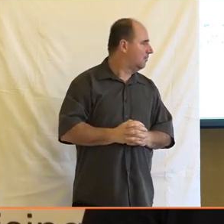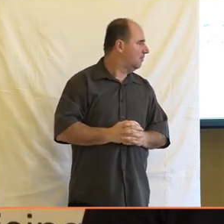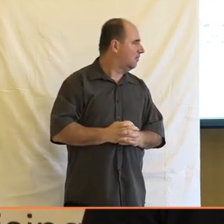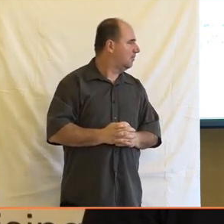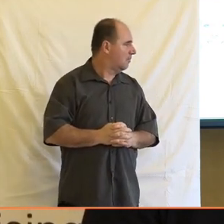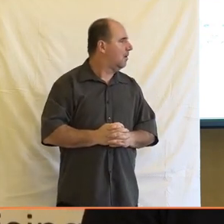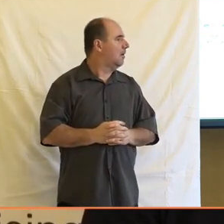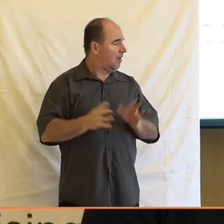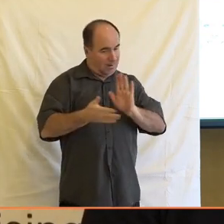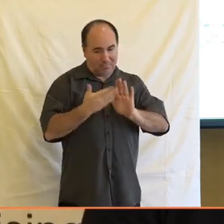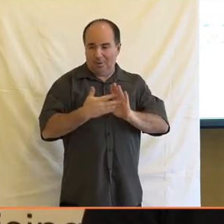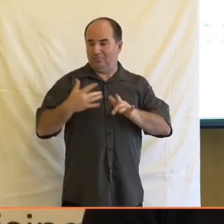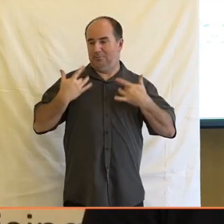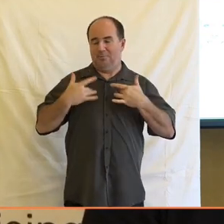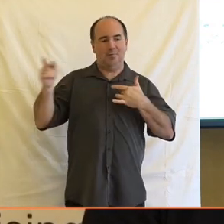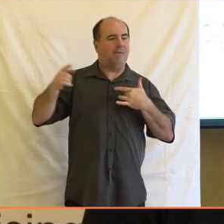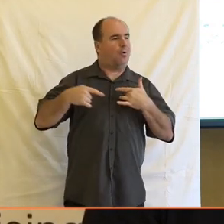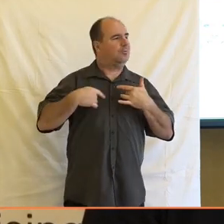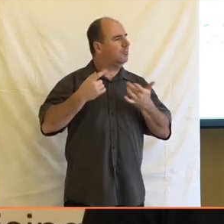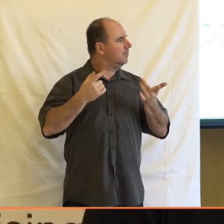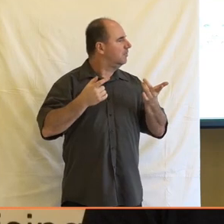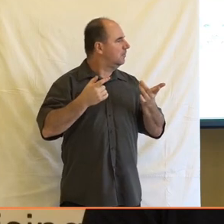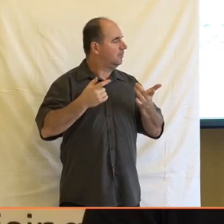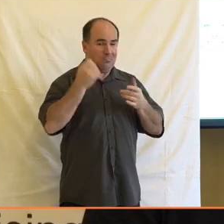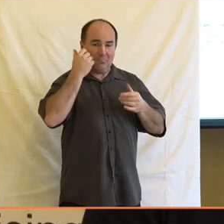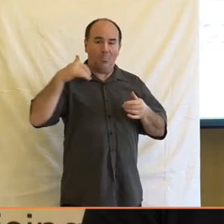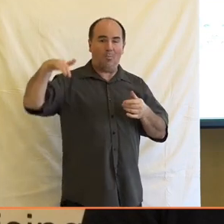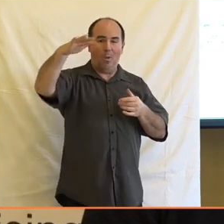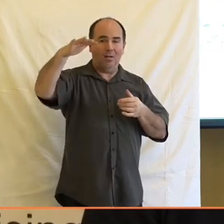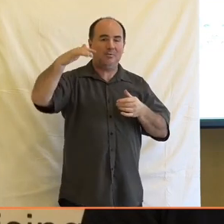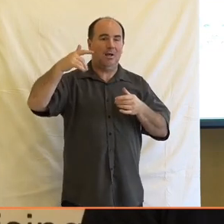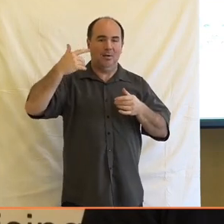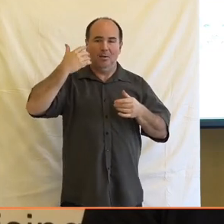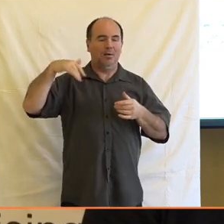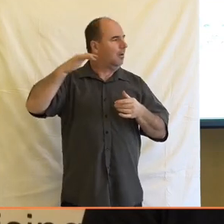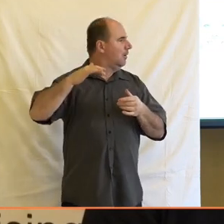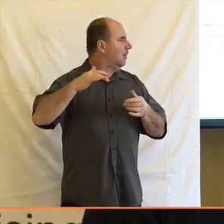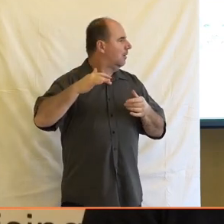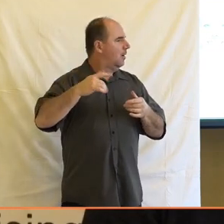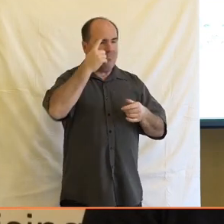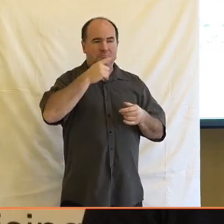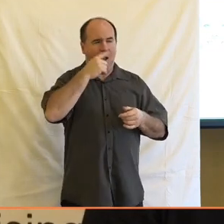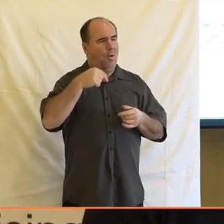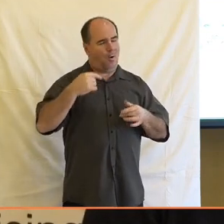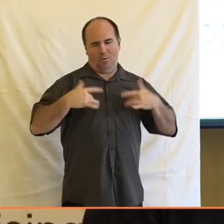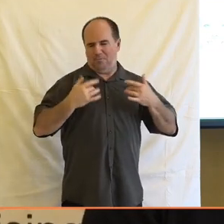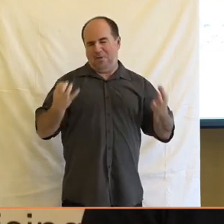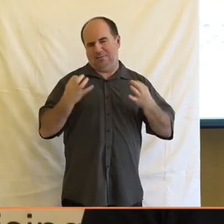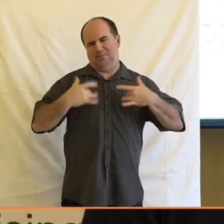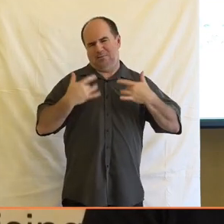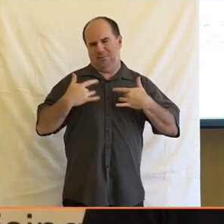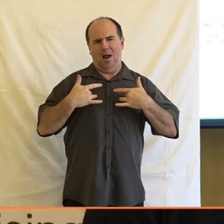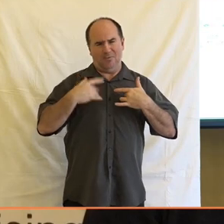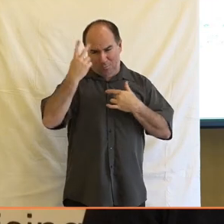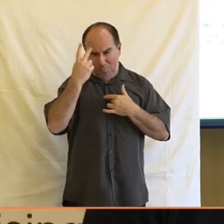je zdravotní gramotnost. Zdravotní gramotnost populace je extrémně nízká, je extrémně nízká v celém původním východním bloku a ono se to